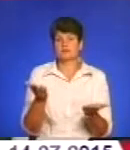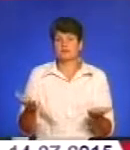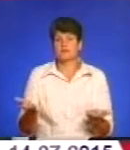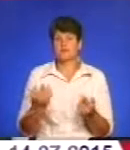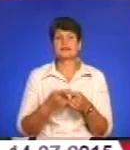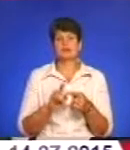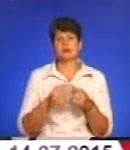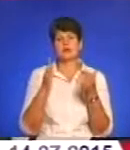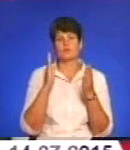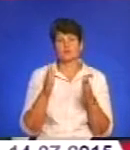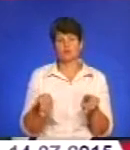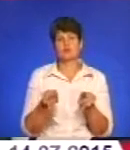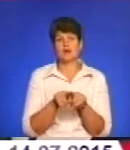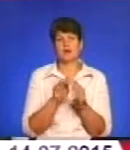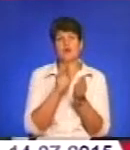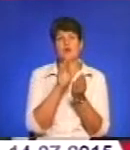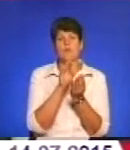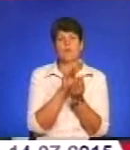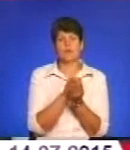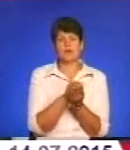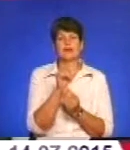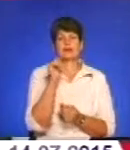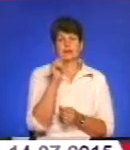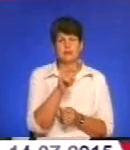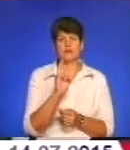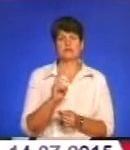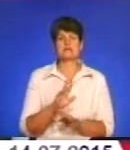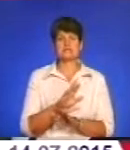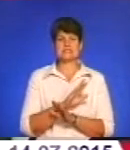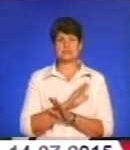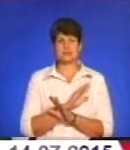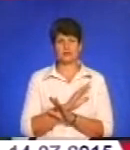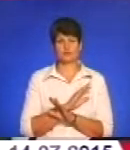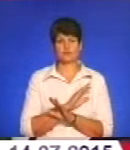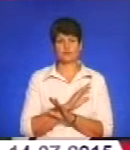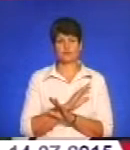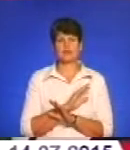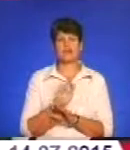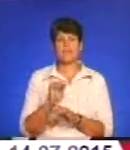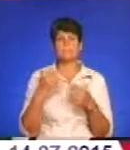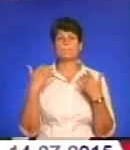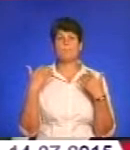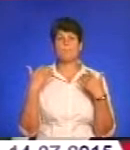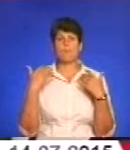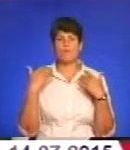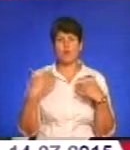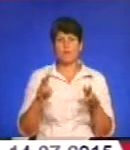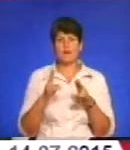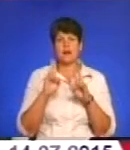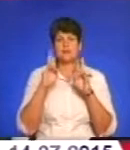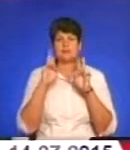буде символічна могила тих, які загинули і пропали без вісти.